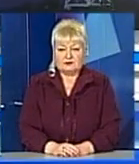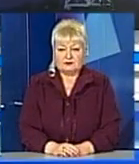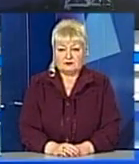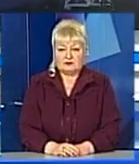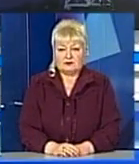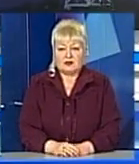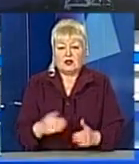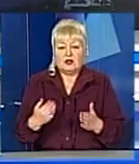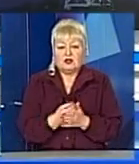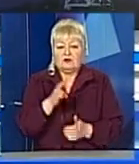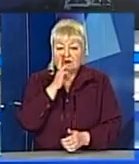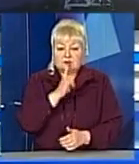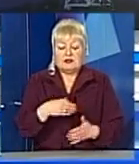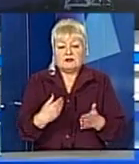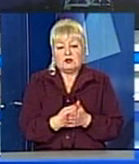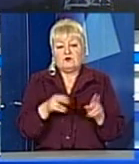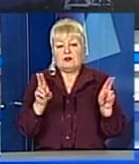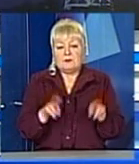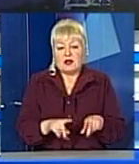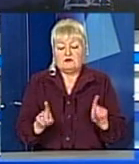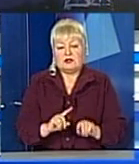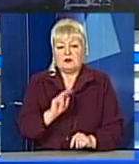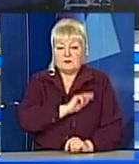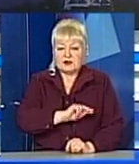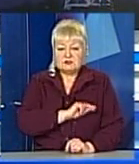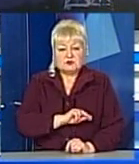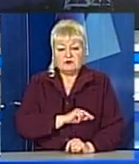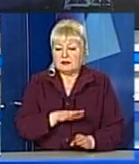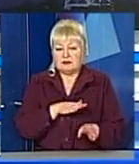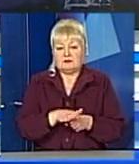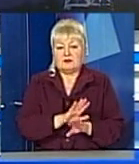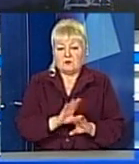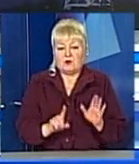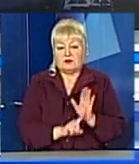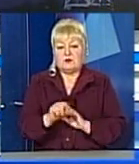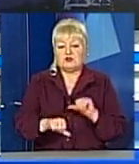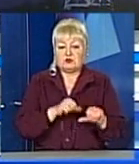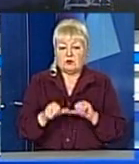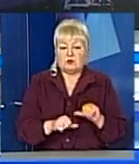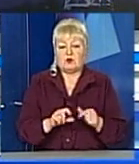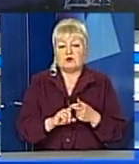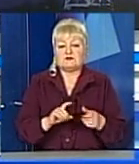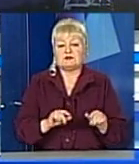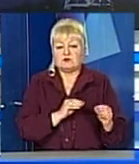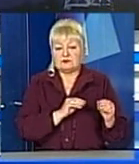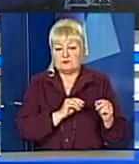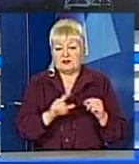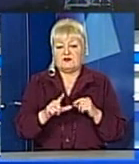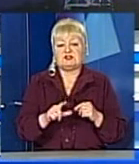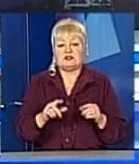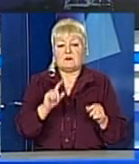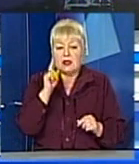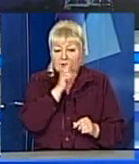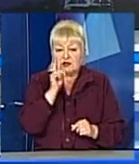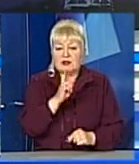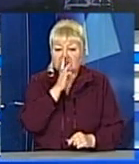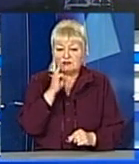Нова зарплата, нові правила або працювати не наповно. На початку року, у зв'язку із підвищенням мінімальної заробітної плати,